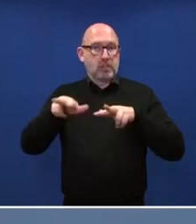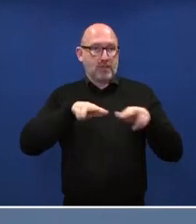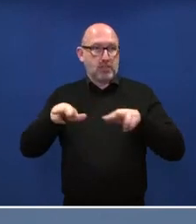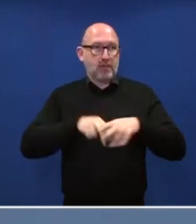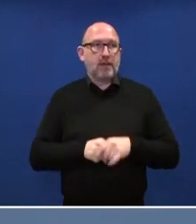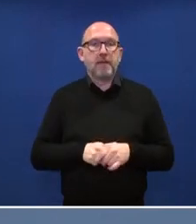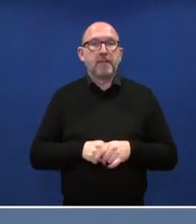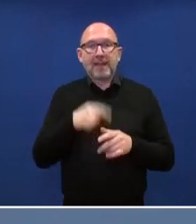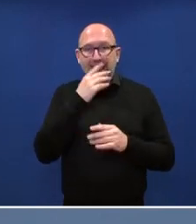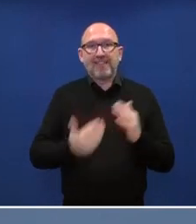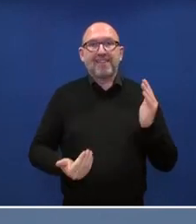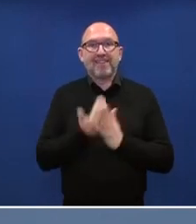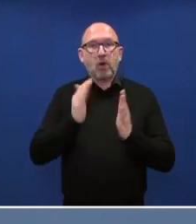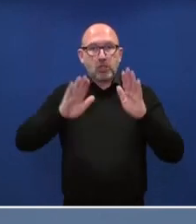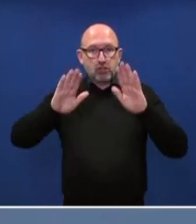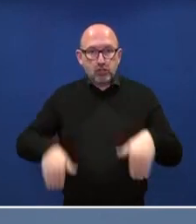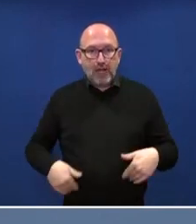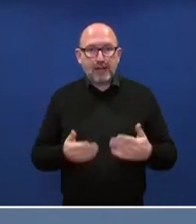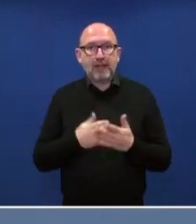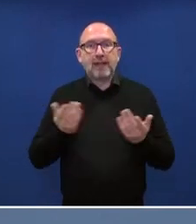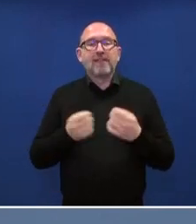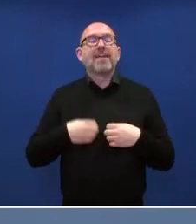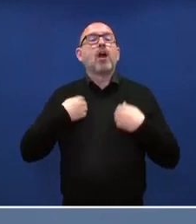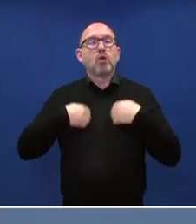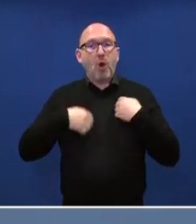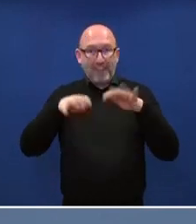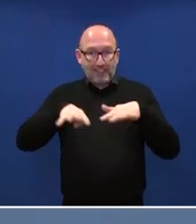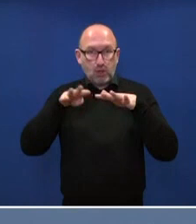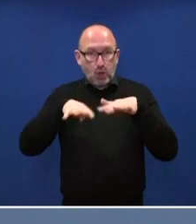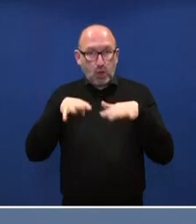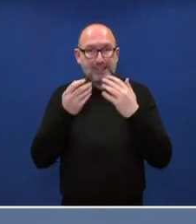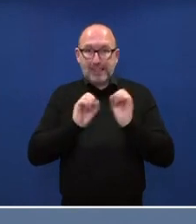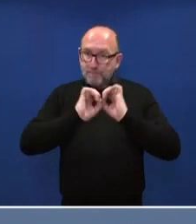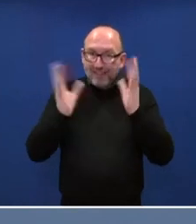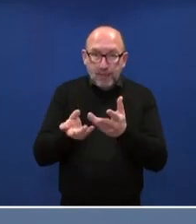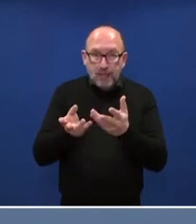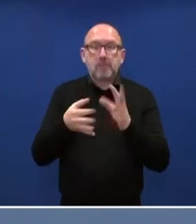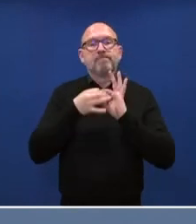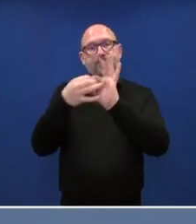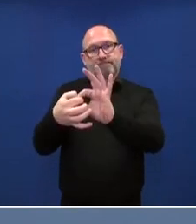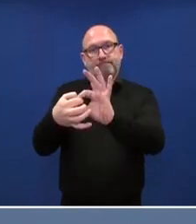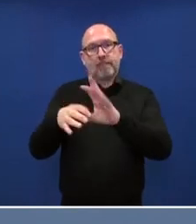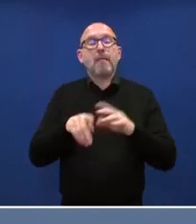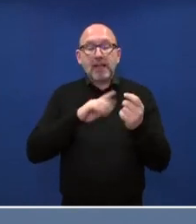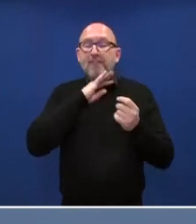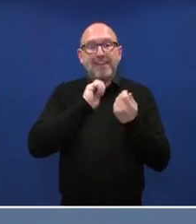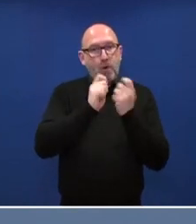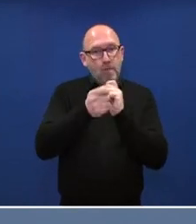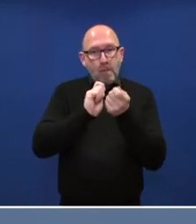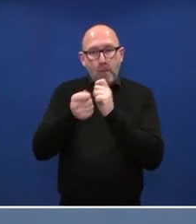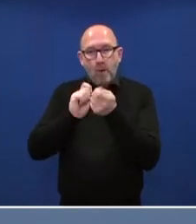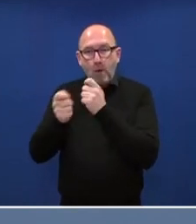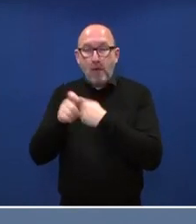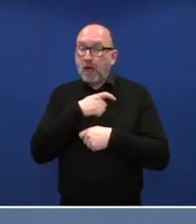für den Neustart in der Covid-19-Pandemie. Es erfordert zugleich allerdings erhebliche Umstellungen und eine große